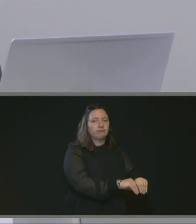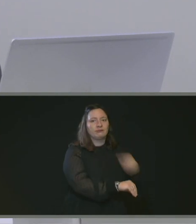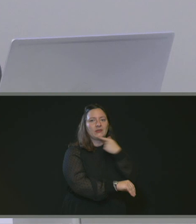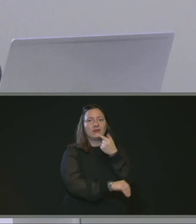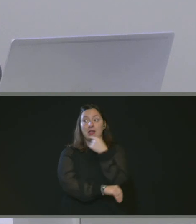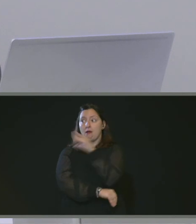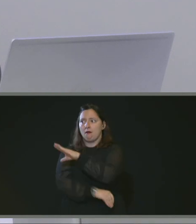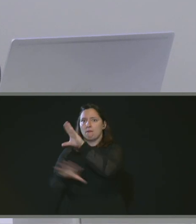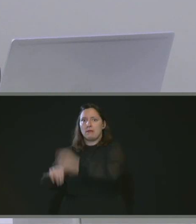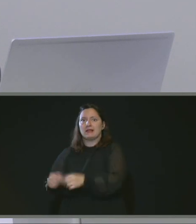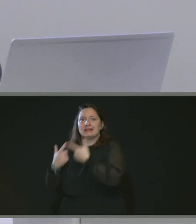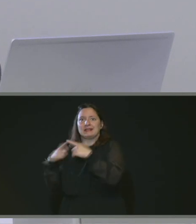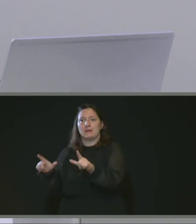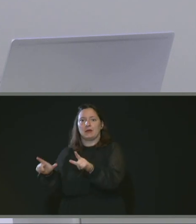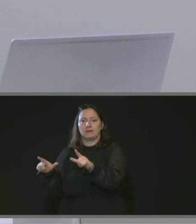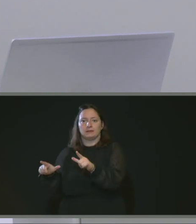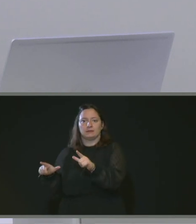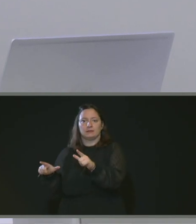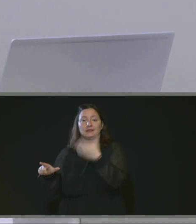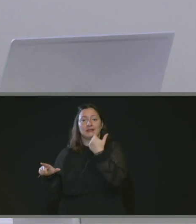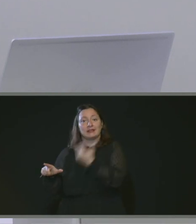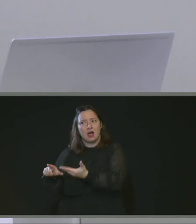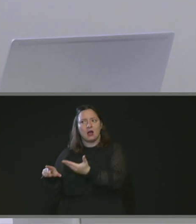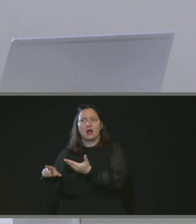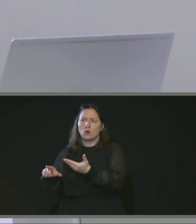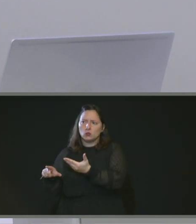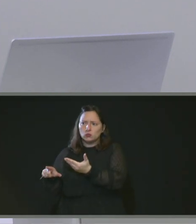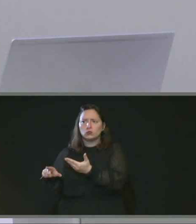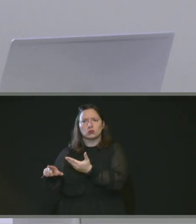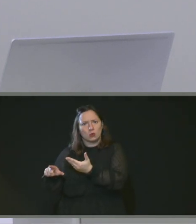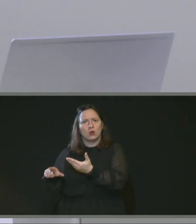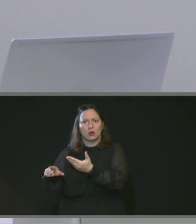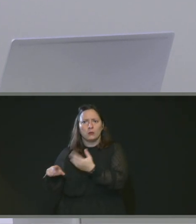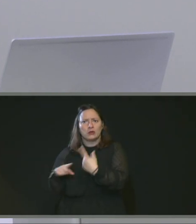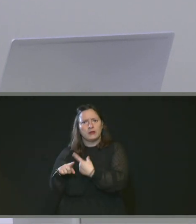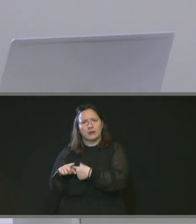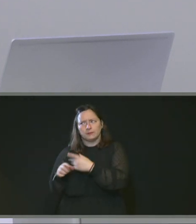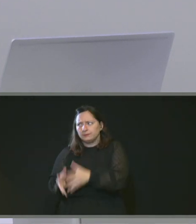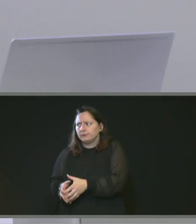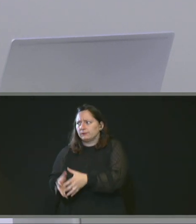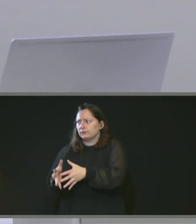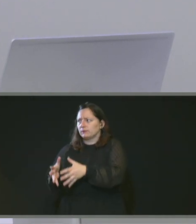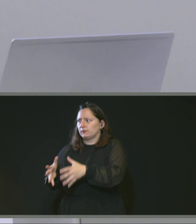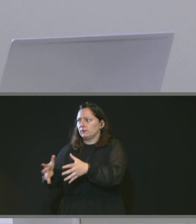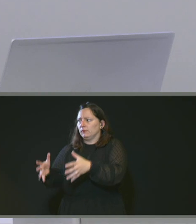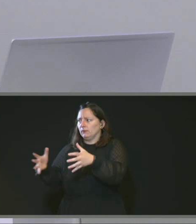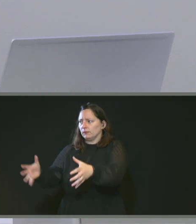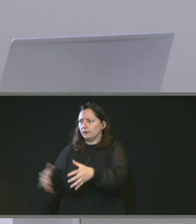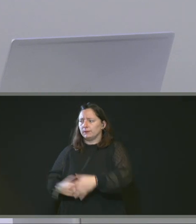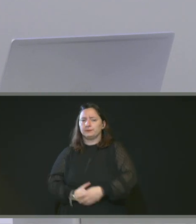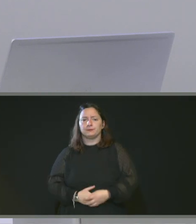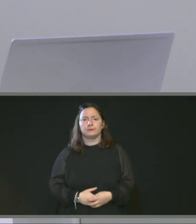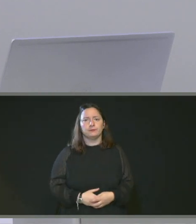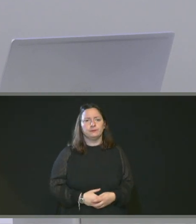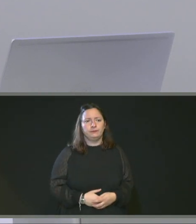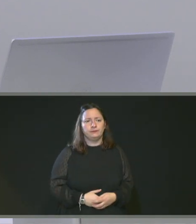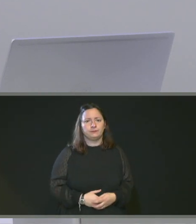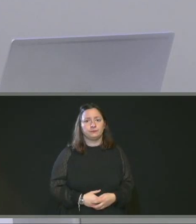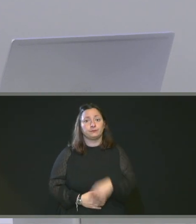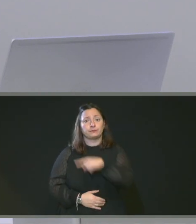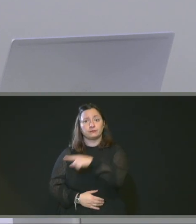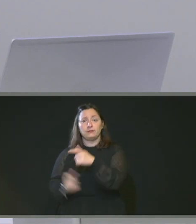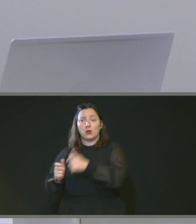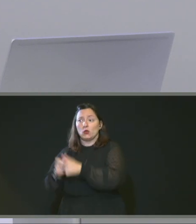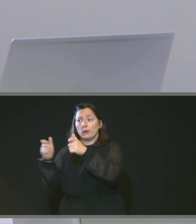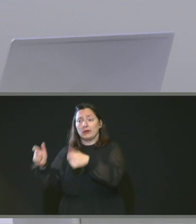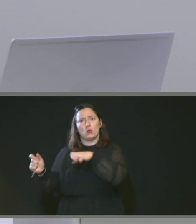c'est un dispositif très important que je suis en train de vous présenter parce que c'est une entreprise de l